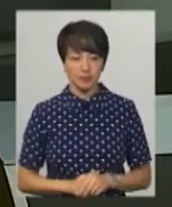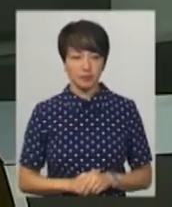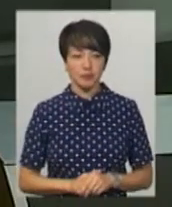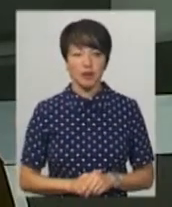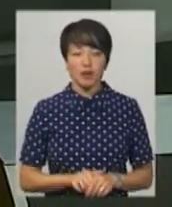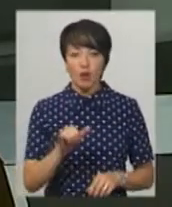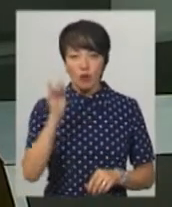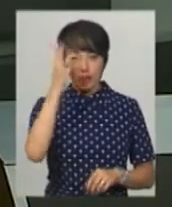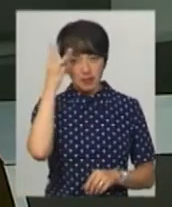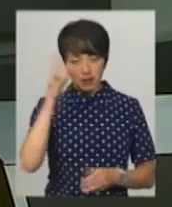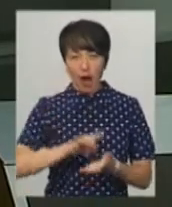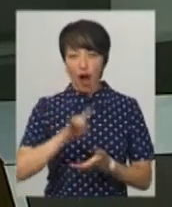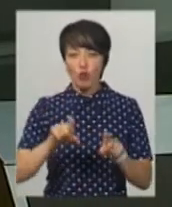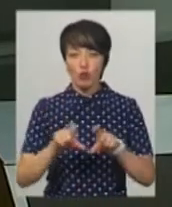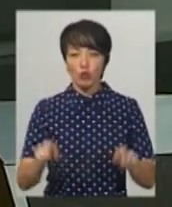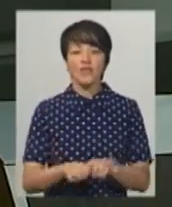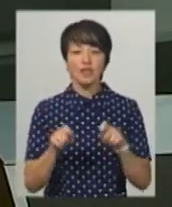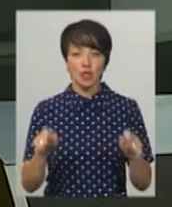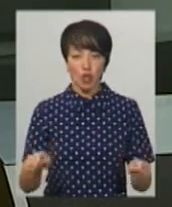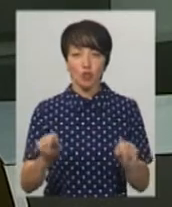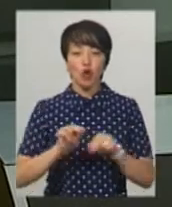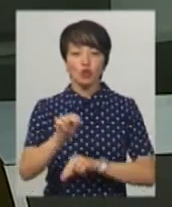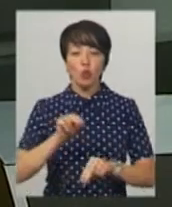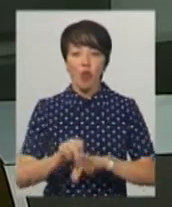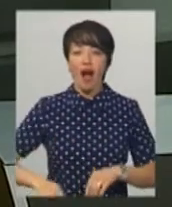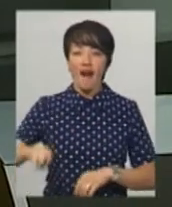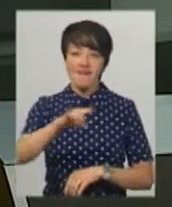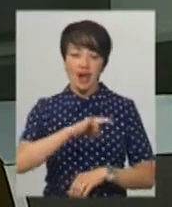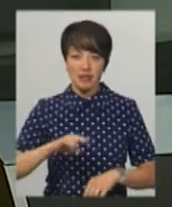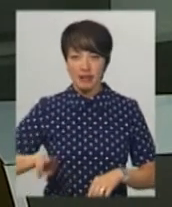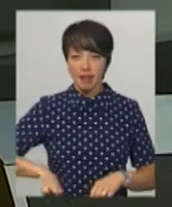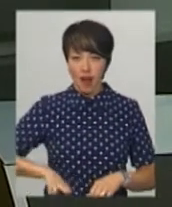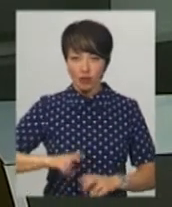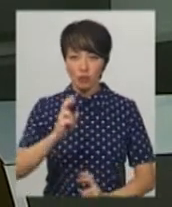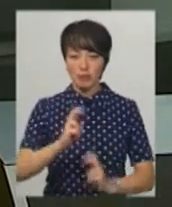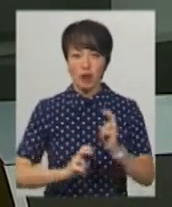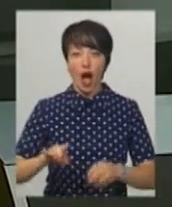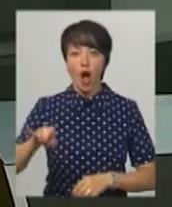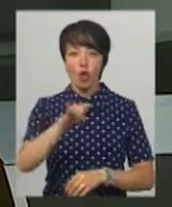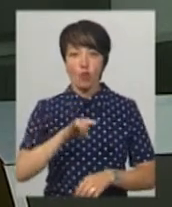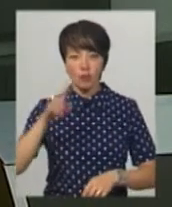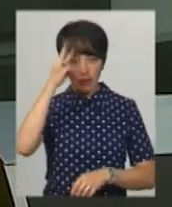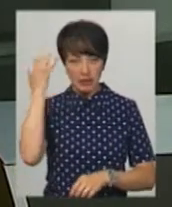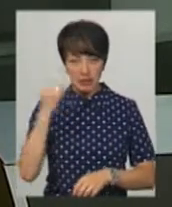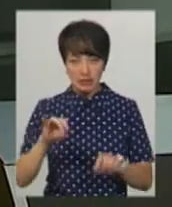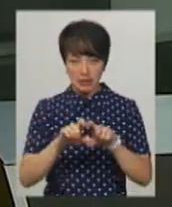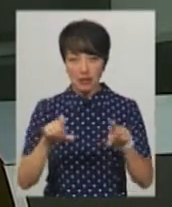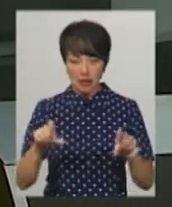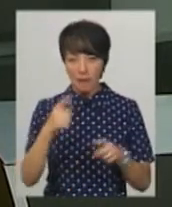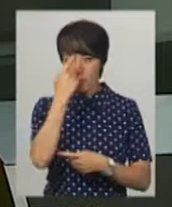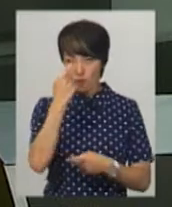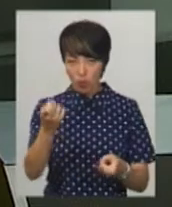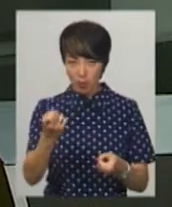У Хмельницькому аеропорту відкриють школу авіації. Директор комунального підприємства аеропорт Хмельницький Валерій Сорока